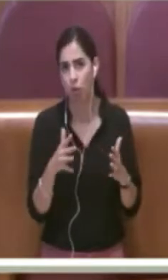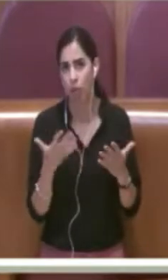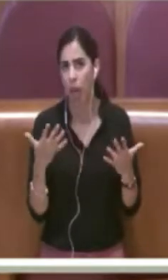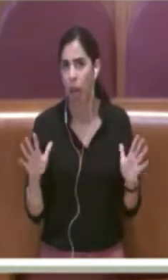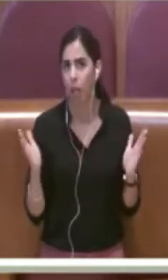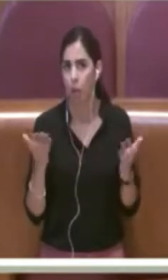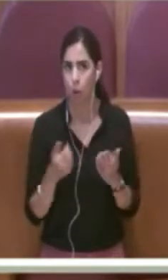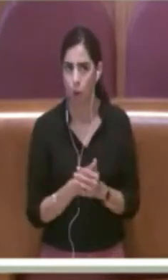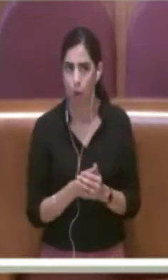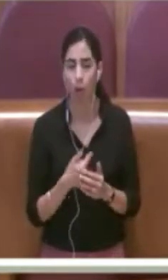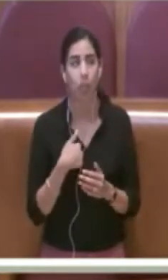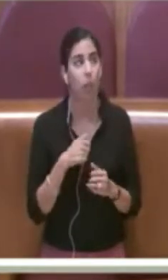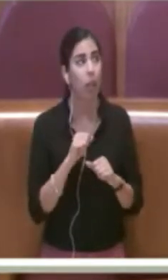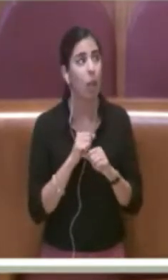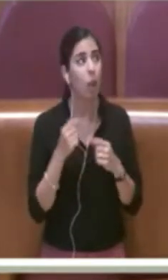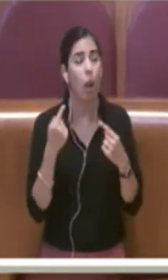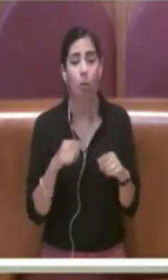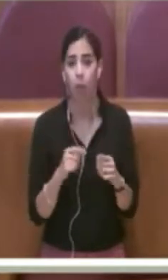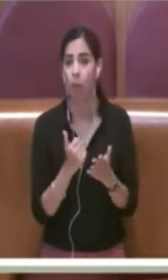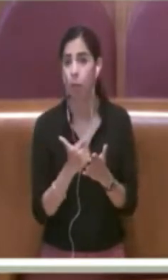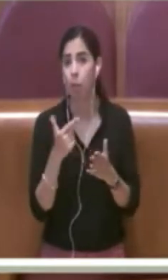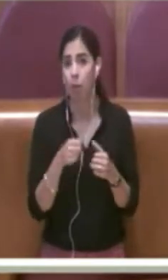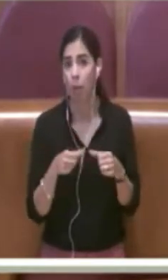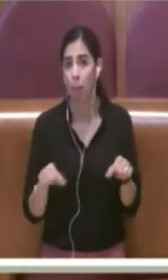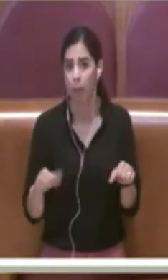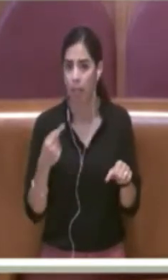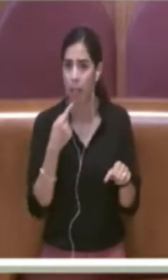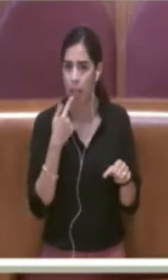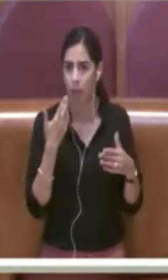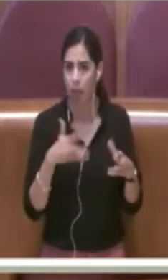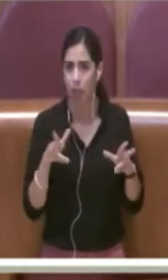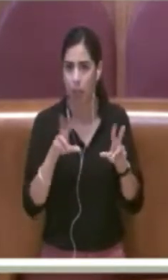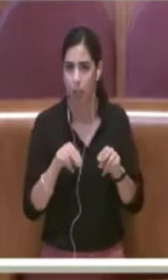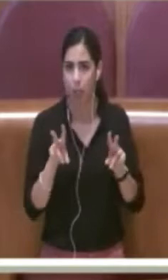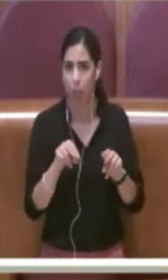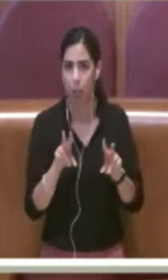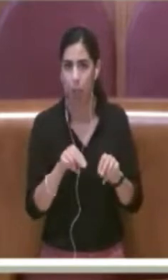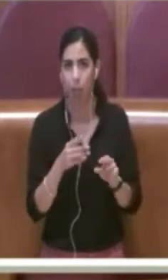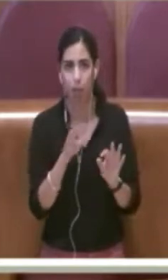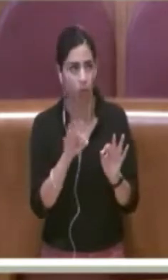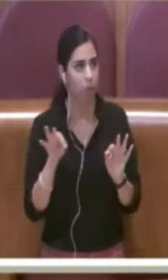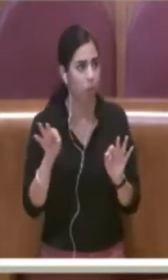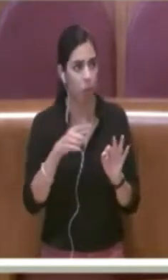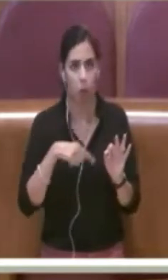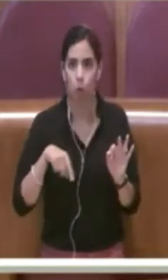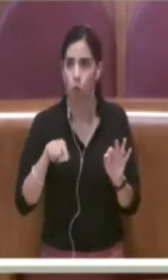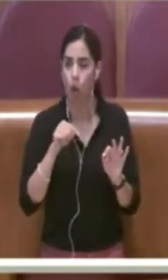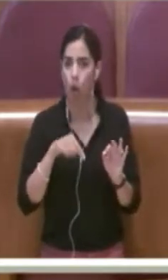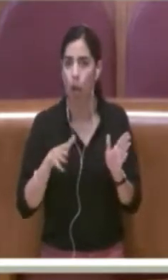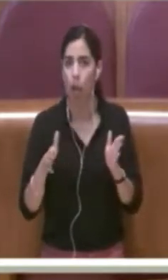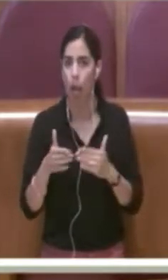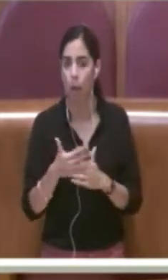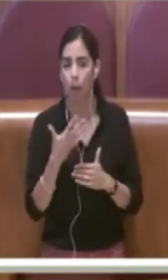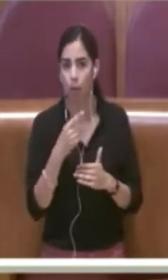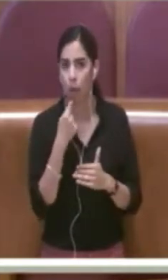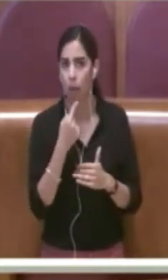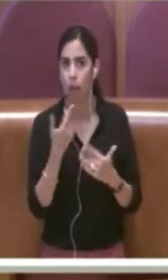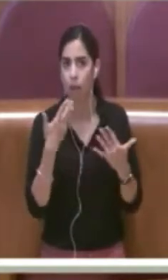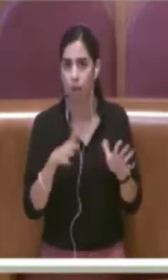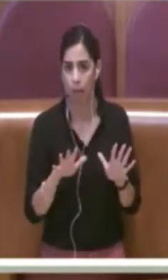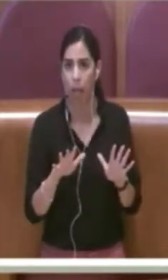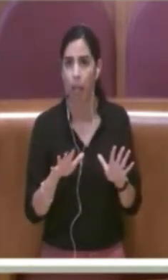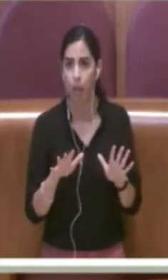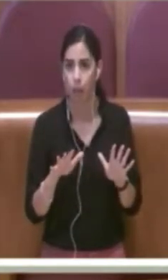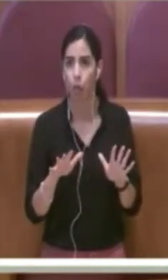principali per far sì, proprio come è stato detto più volte da diversi di noi in Aula, per sfondare questa